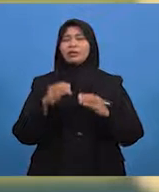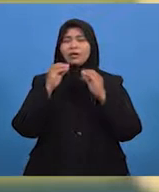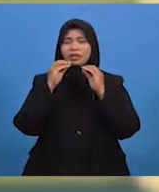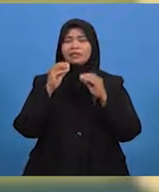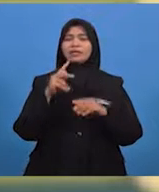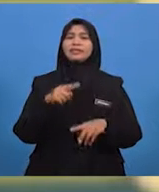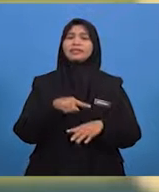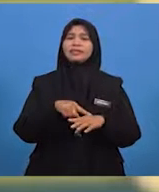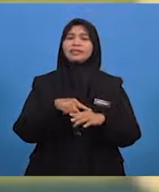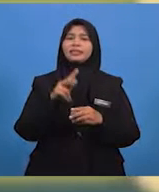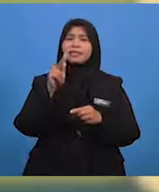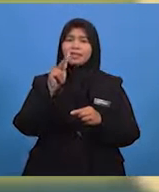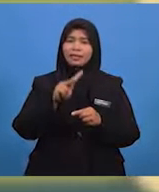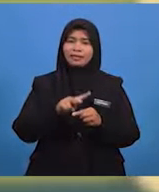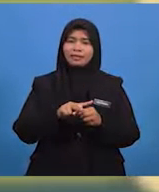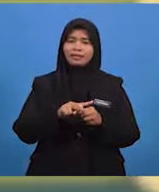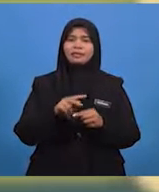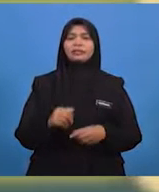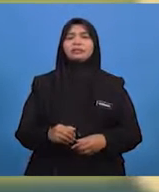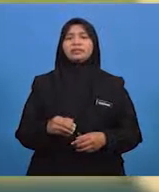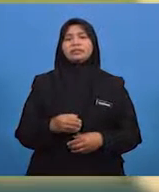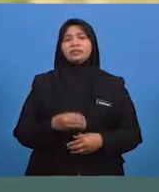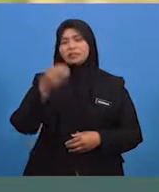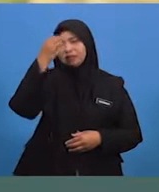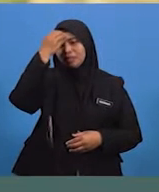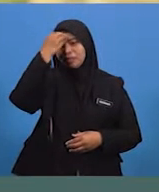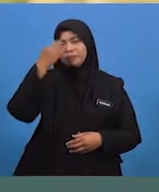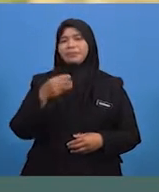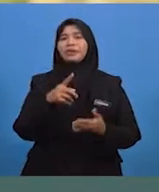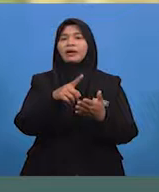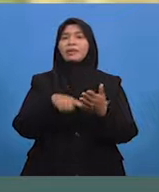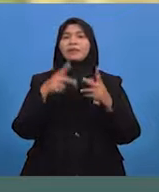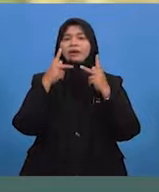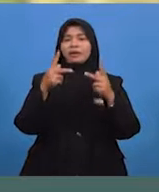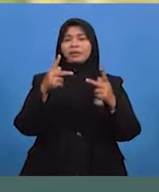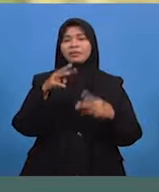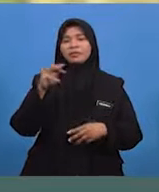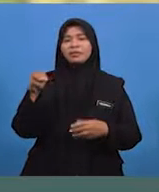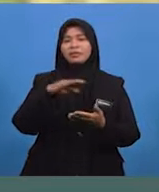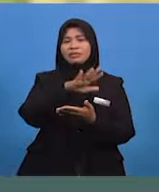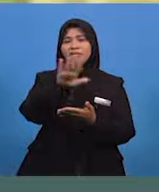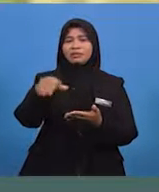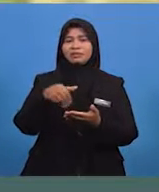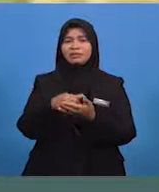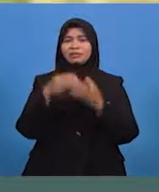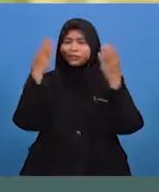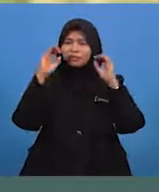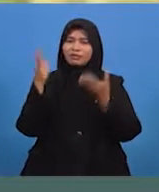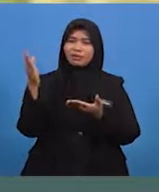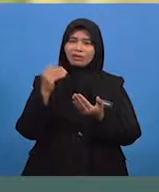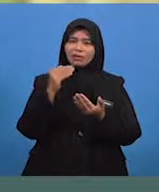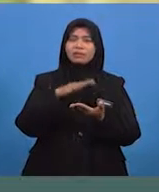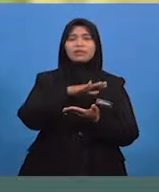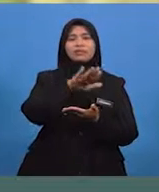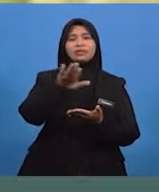Pernamaran Jaya, Pelabuhan Kelang, Selangor. Apa khabar murid-murid sekalian? Cikgu harap anda semua